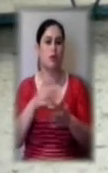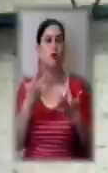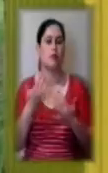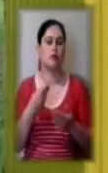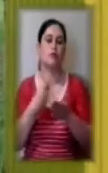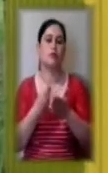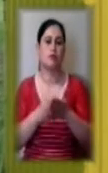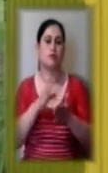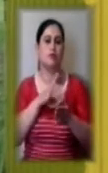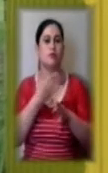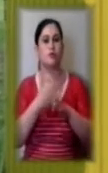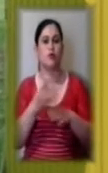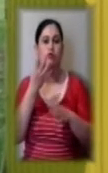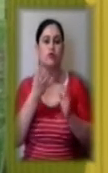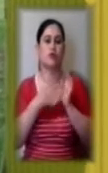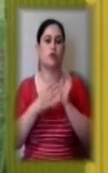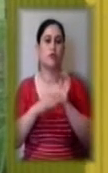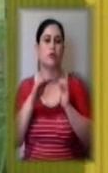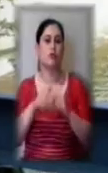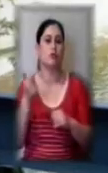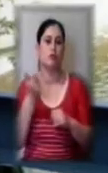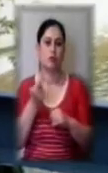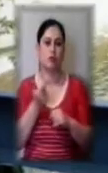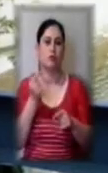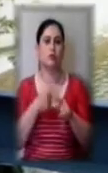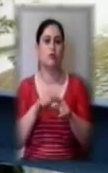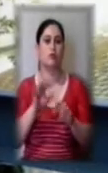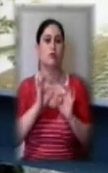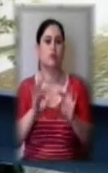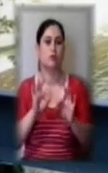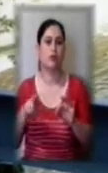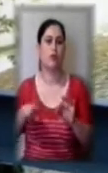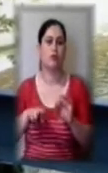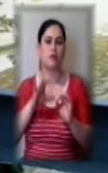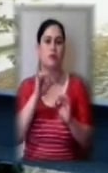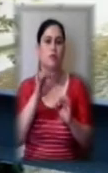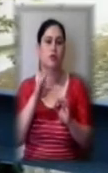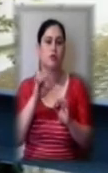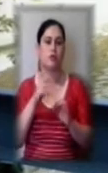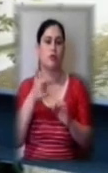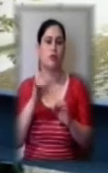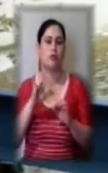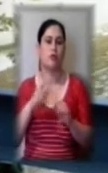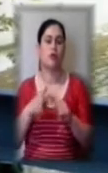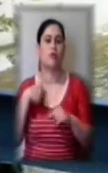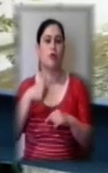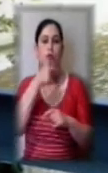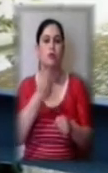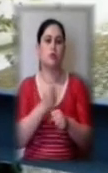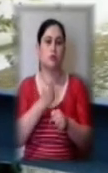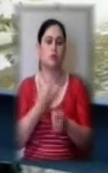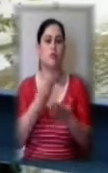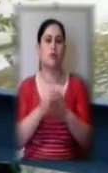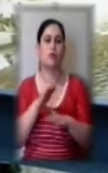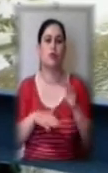490 тисяч гривень, розповів директор Ігор Семенчев. В цьому році ми зробили своїми руками дуже багато